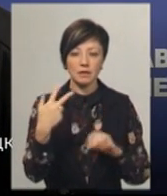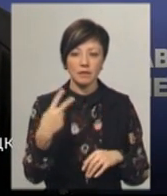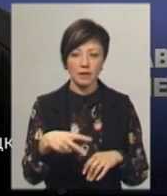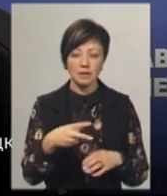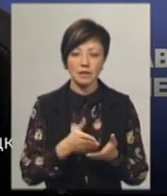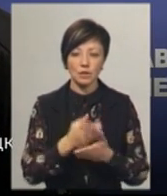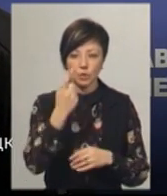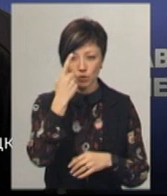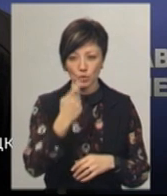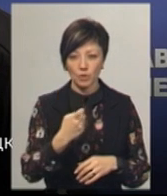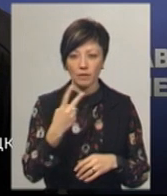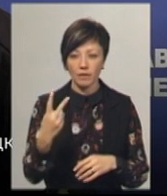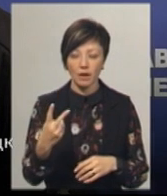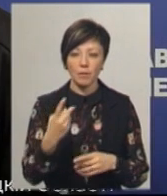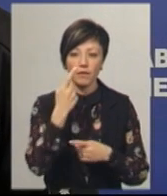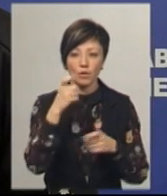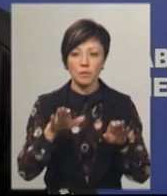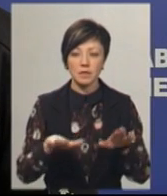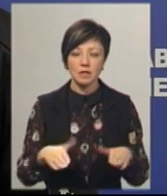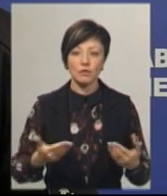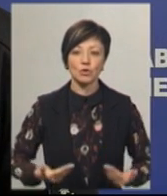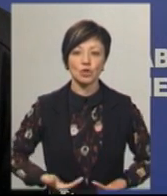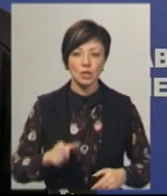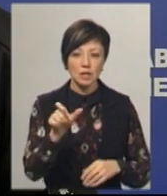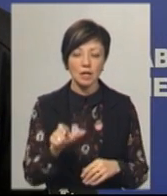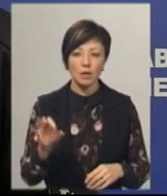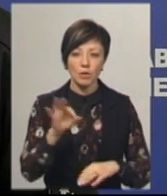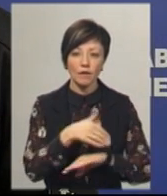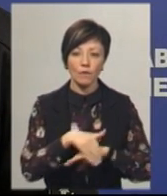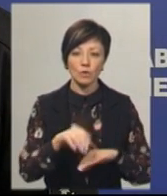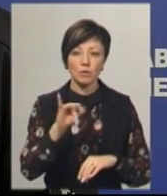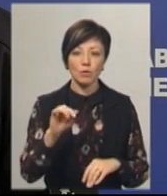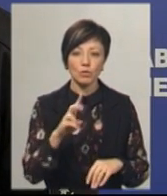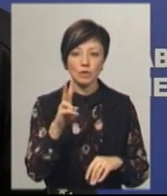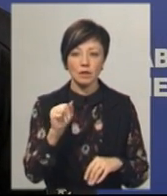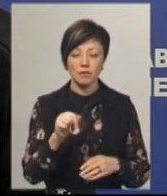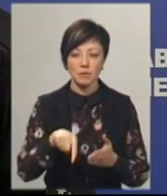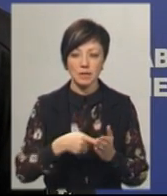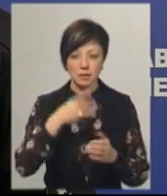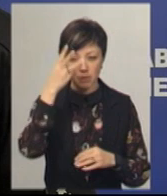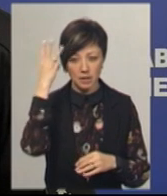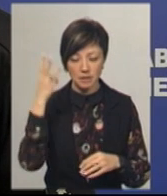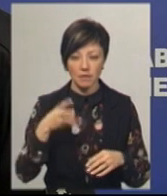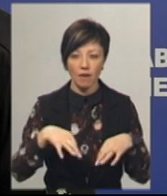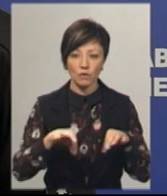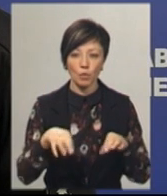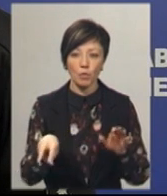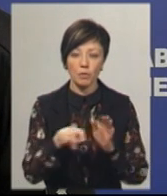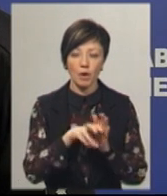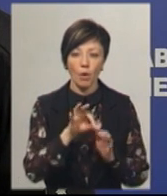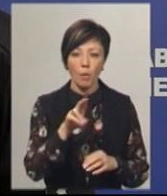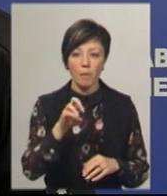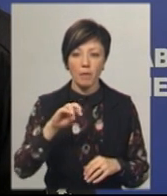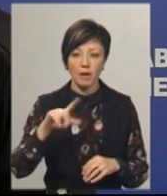на лінію 102 надійшло повідомлення від місцевого жителя про те, що по вулиці Прибузькій в місті Хмельницькому в салоні автомобіля «Опель